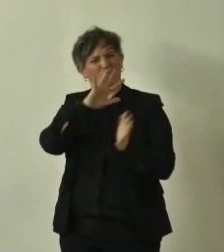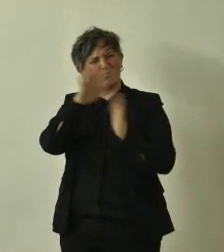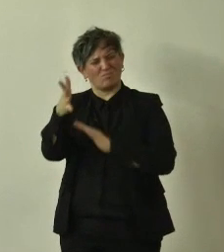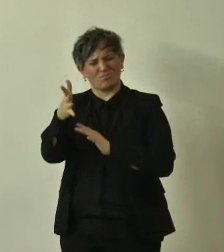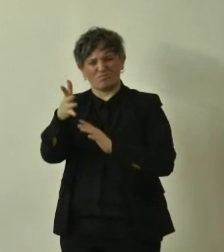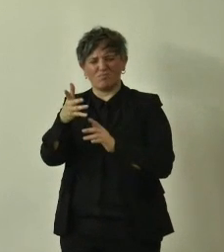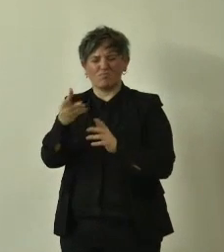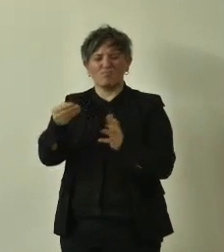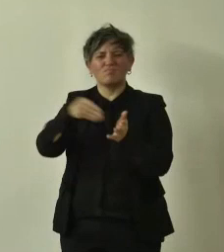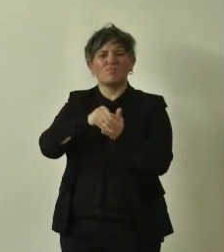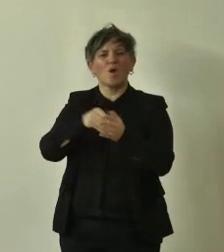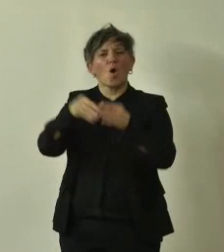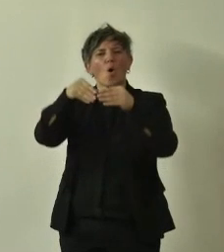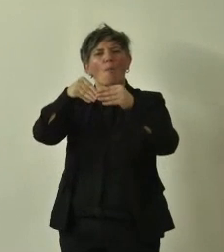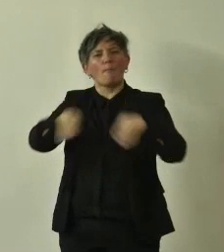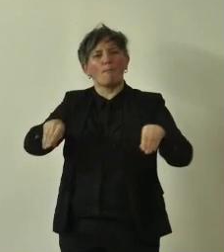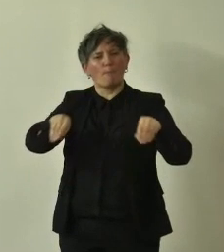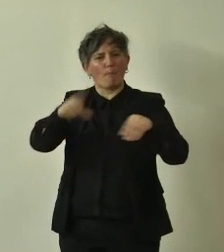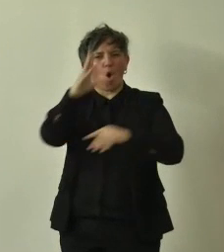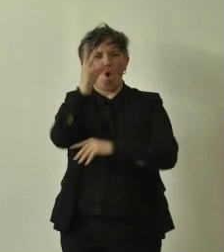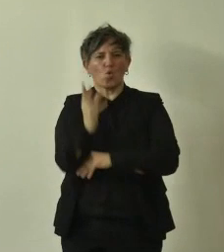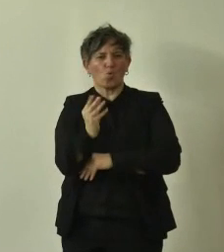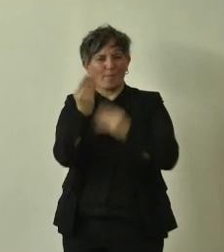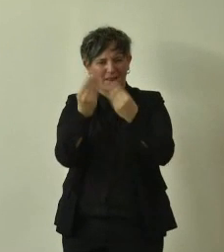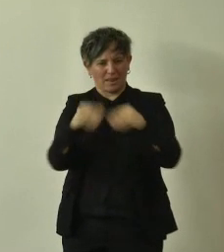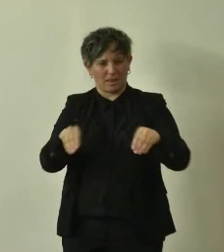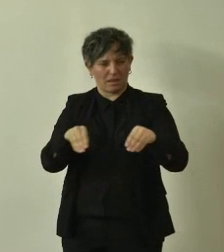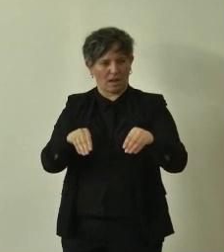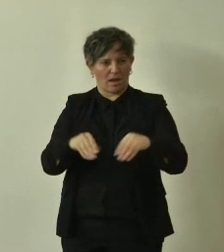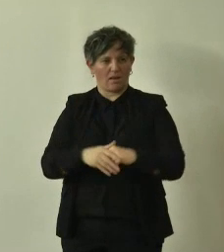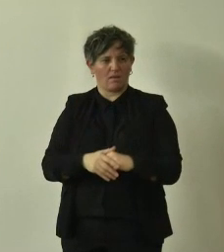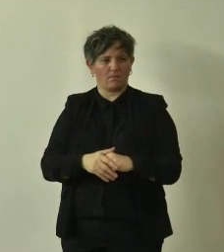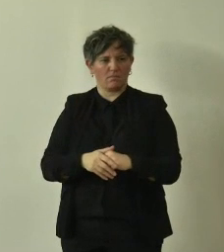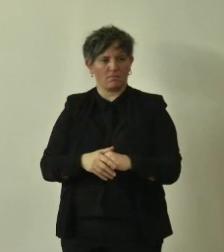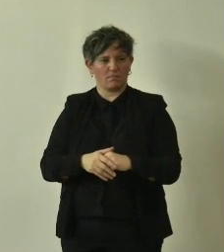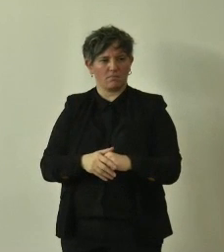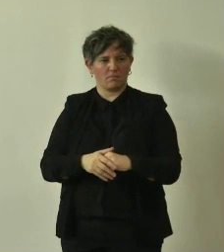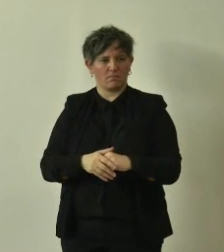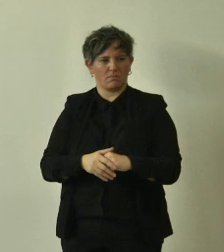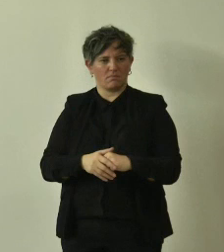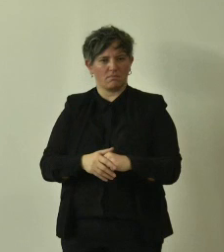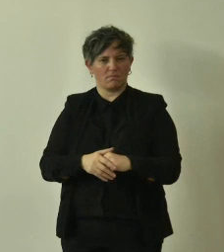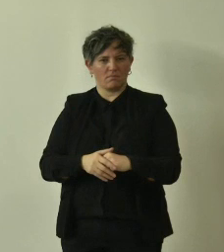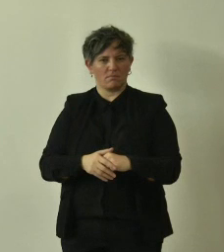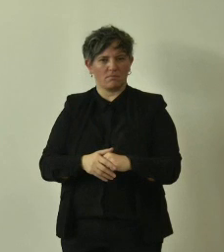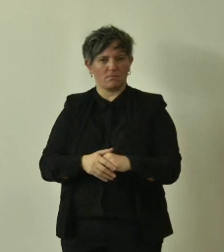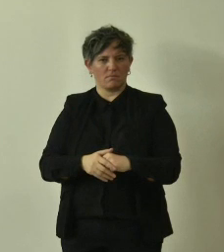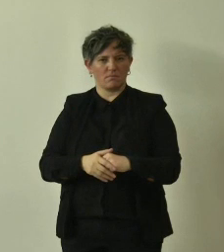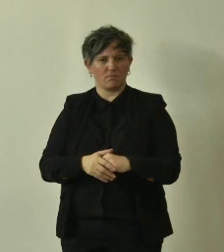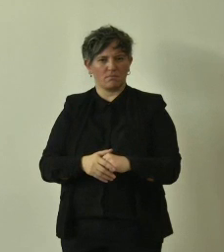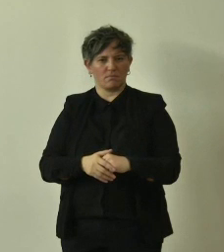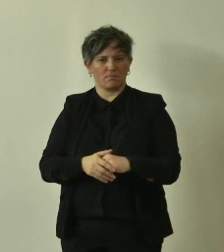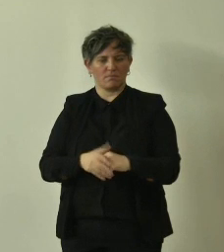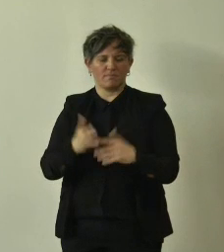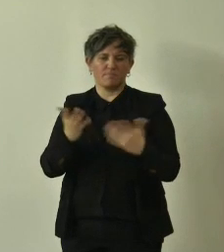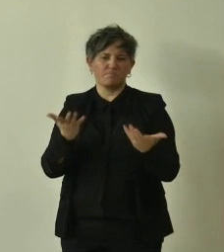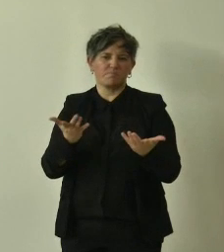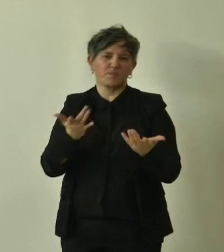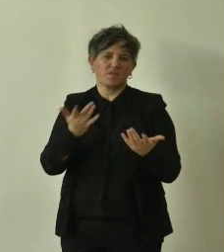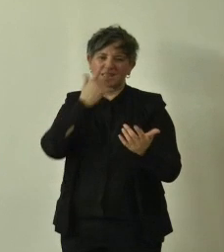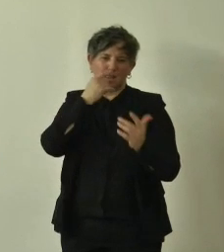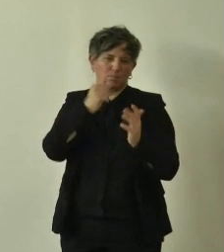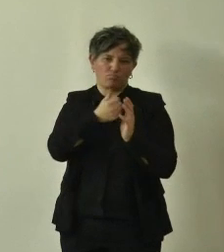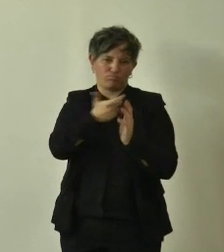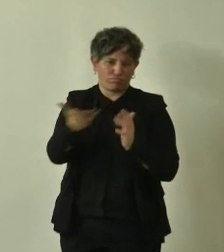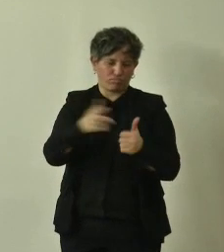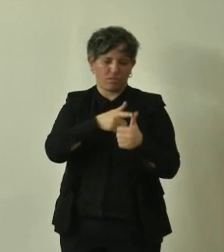qualcos'altro la monumentalità è quindi un attributo multidisciplinare abbiamo gli aspetti naturalistici,